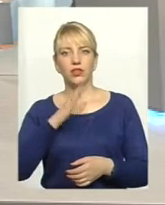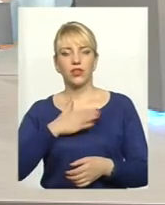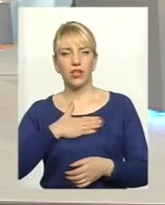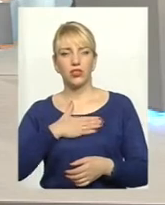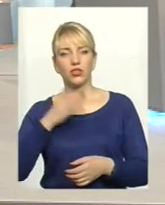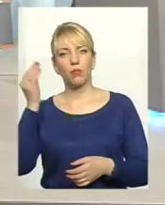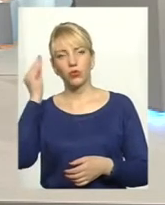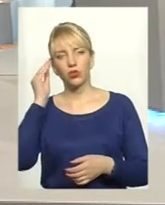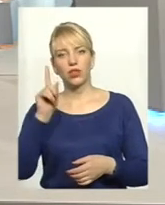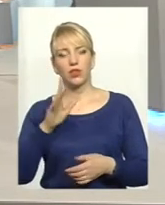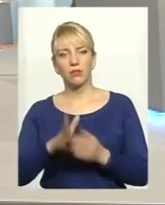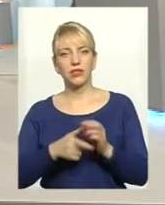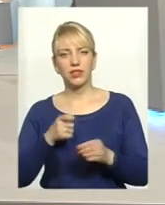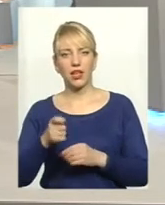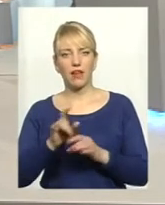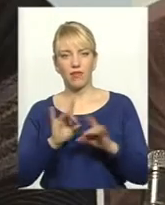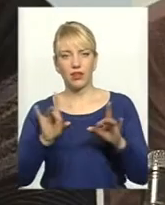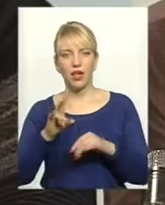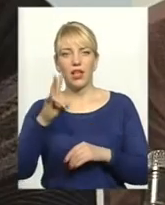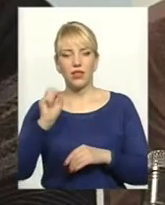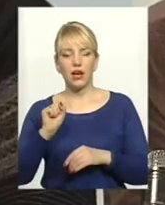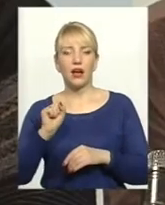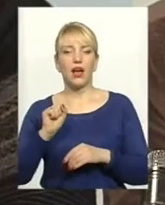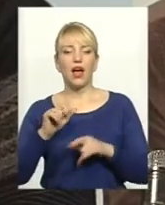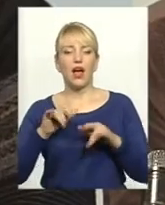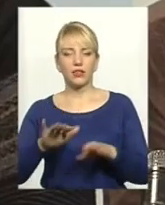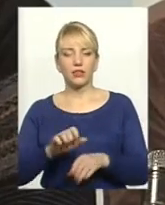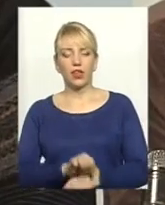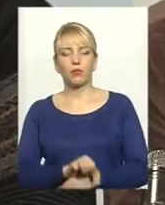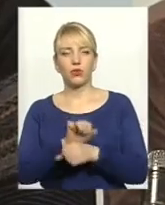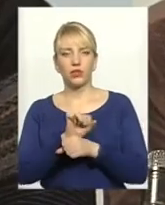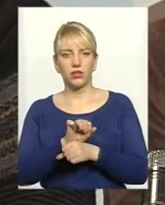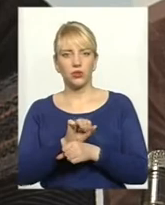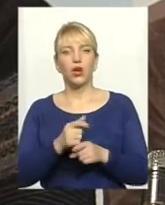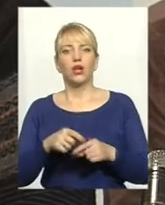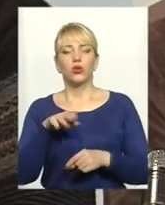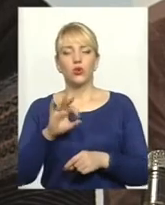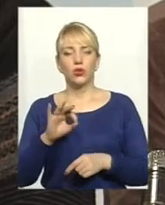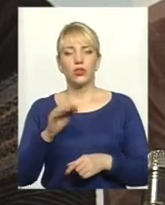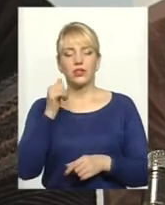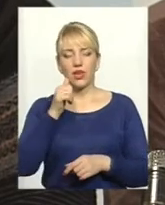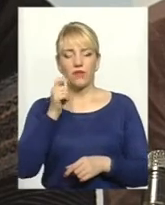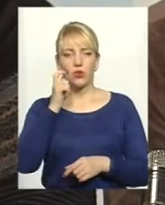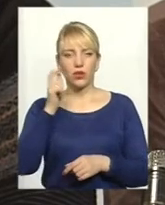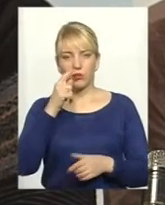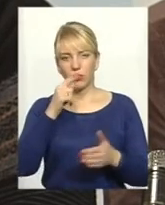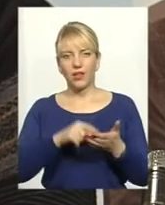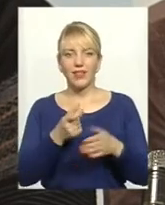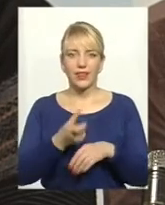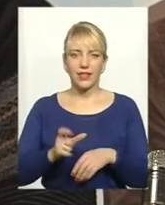заявили на наших акціях протесту, завтра вся країна опиниться в надскладній ситуації.